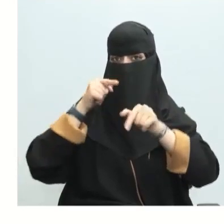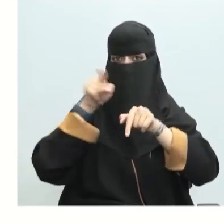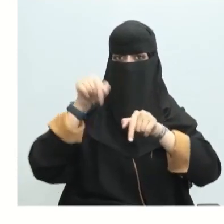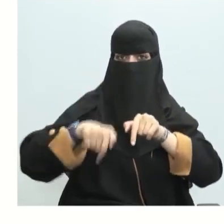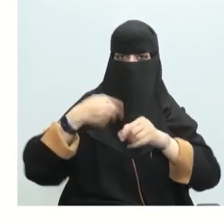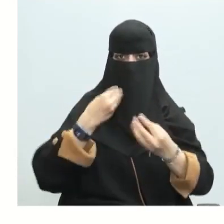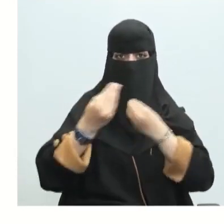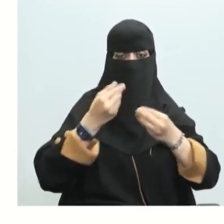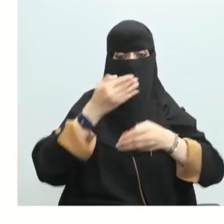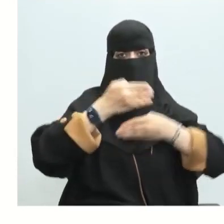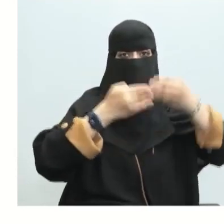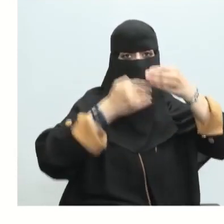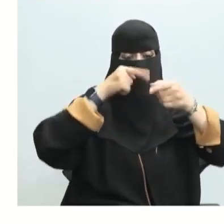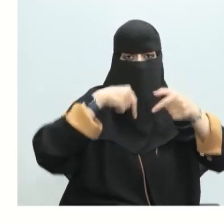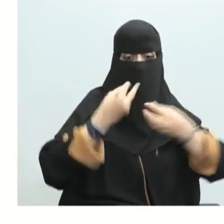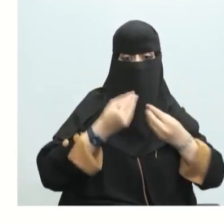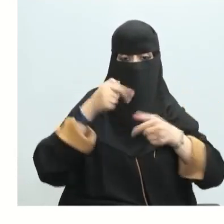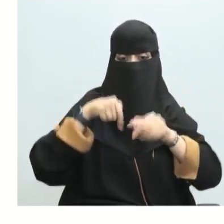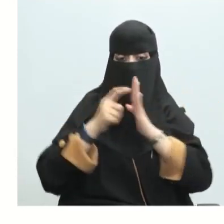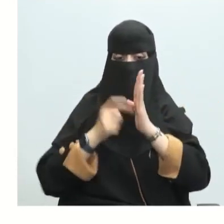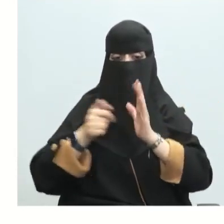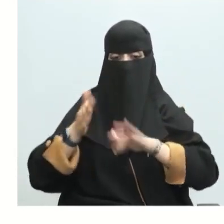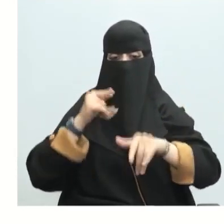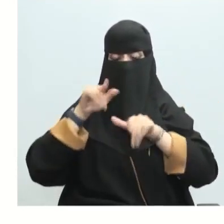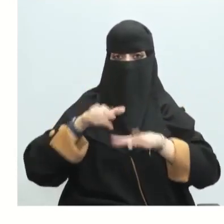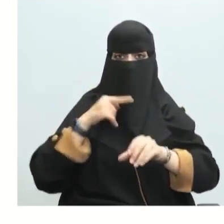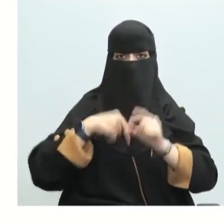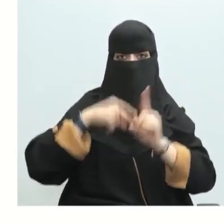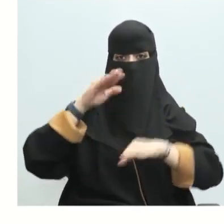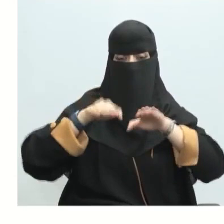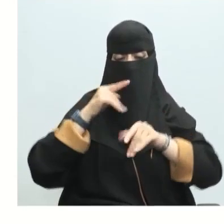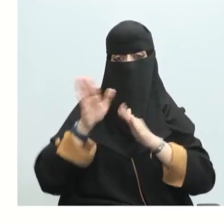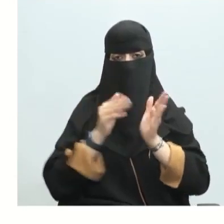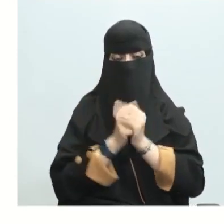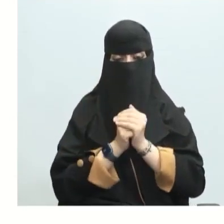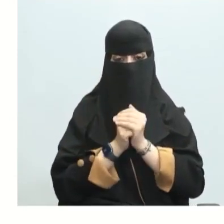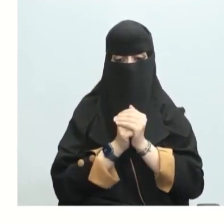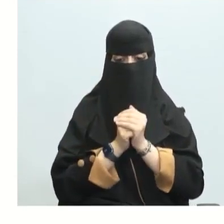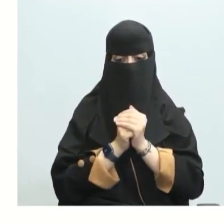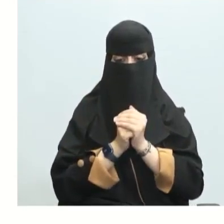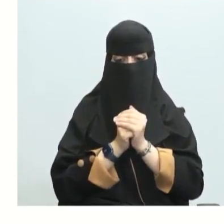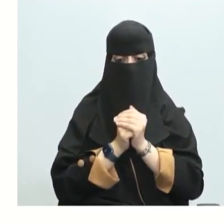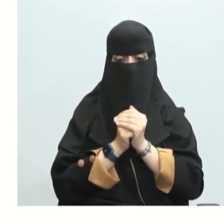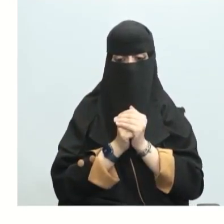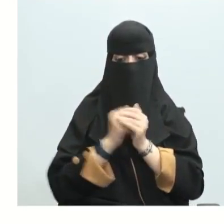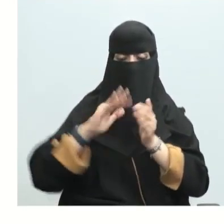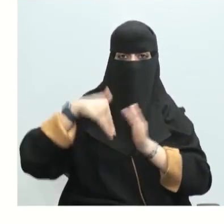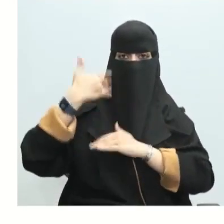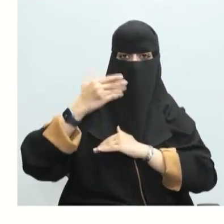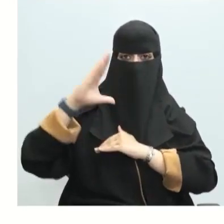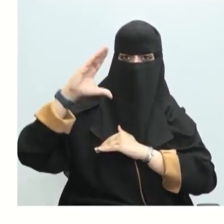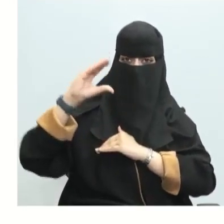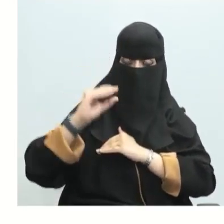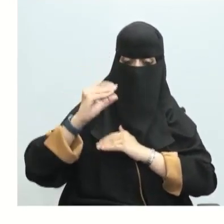فيه المركب من عناصر في حالته القياسية شرحنا سابق ما المقصود بالحالة القياسية الحالة